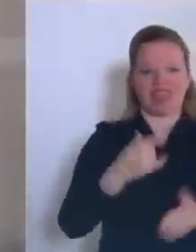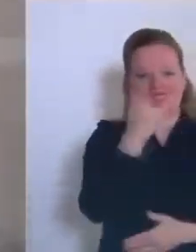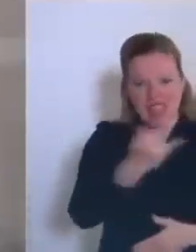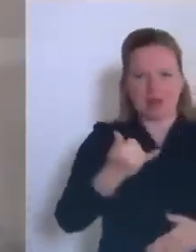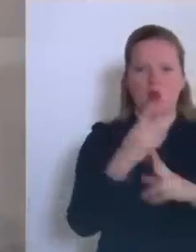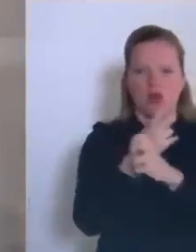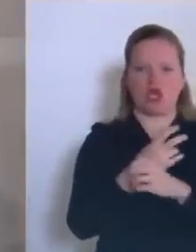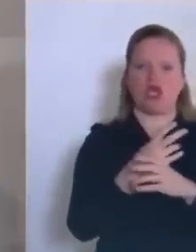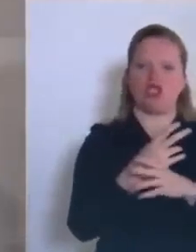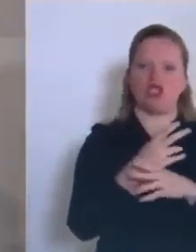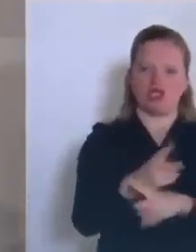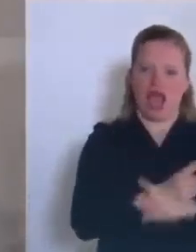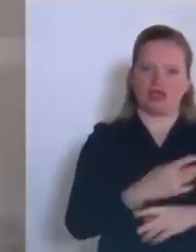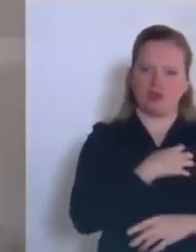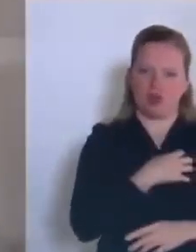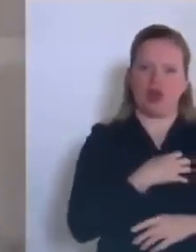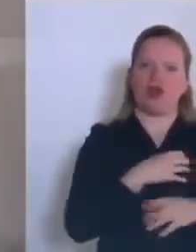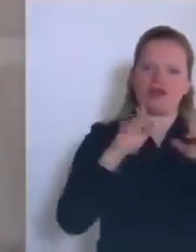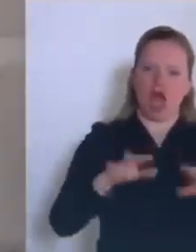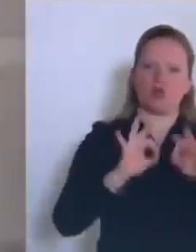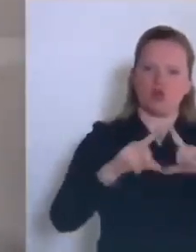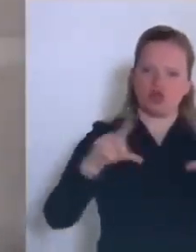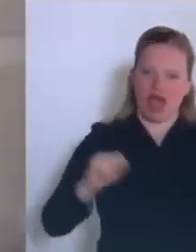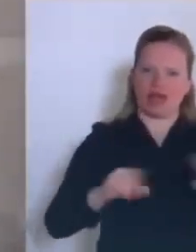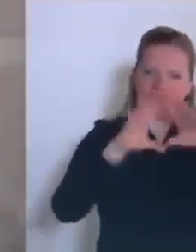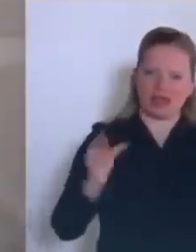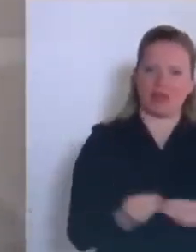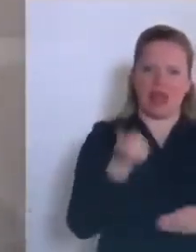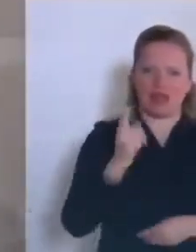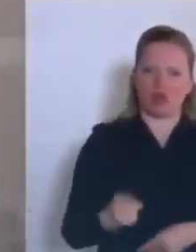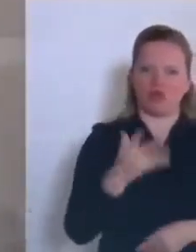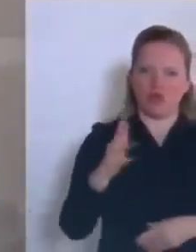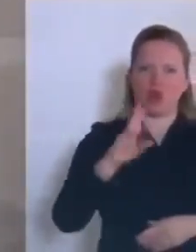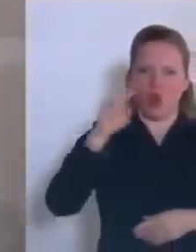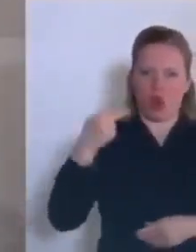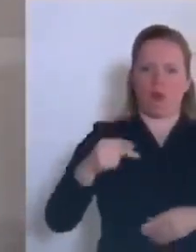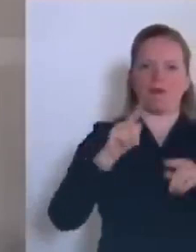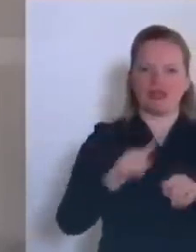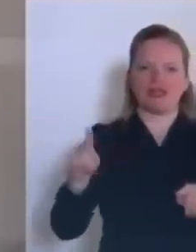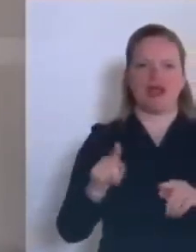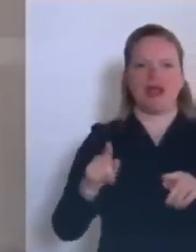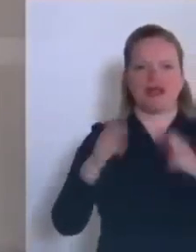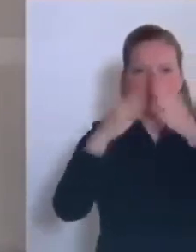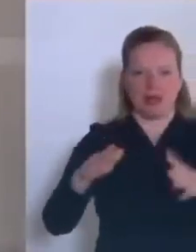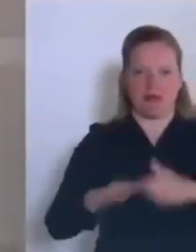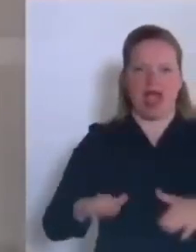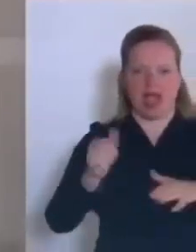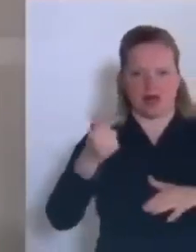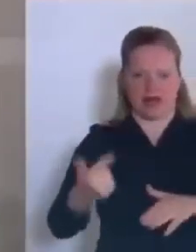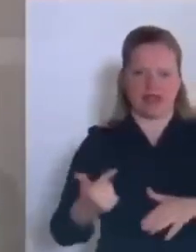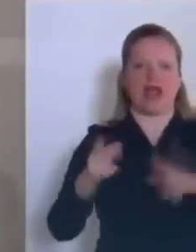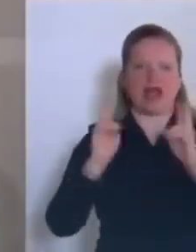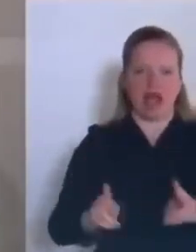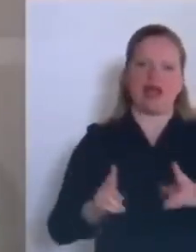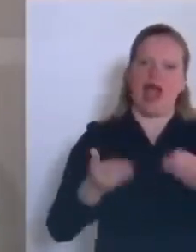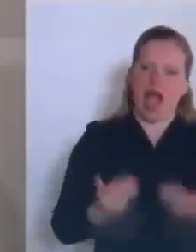Questa è la mia proposta. La Repubblica federale è pregata di dare 1000 euro di valore in buoni acquisto, o come volete voi, per ogni singolo cittadino